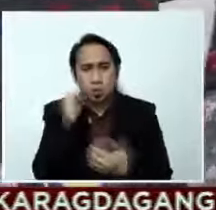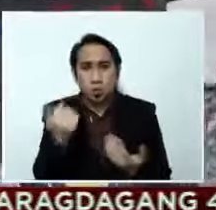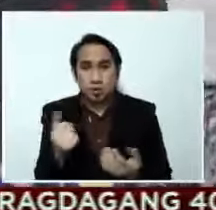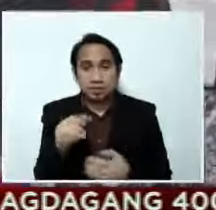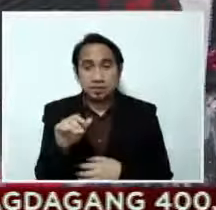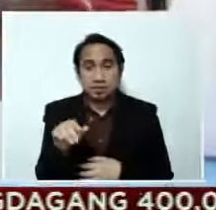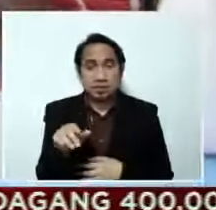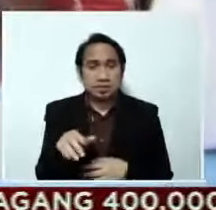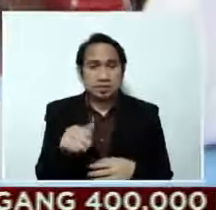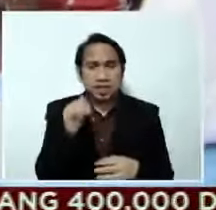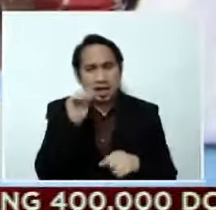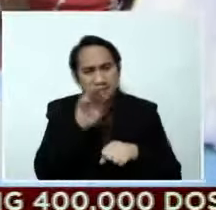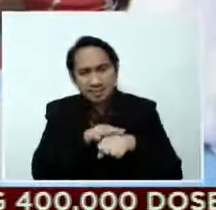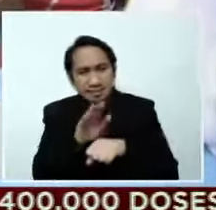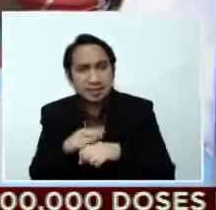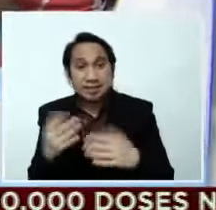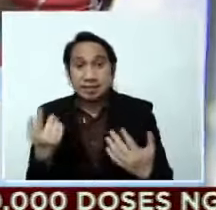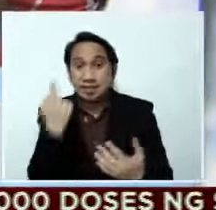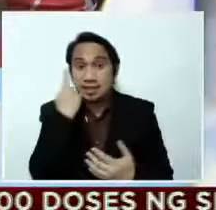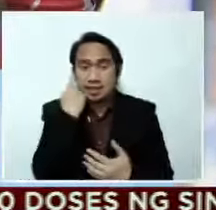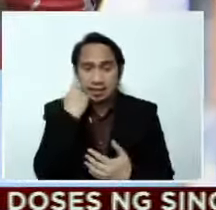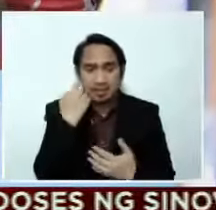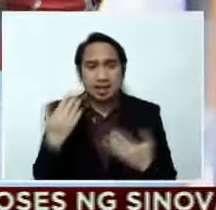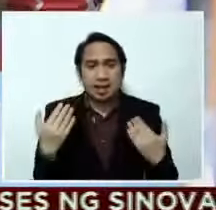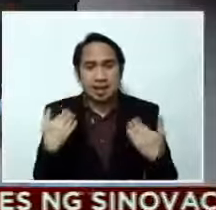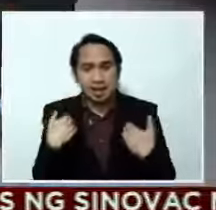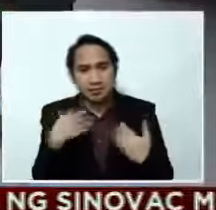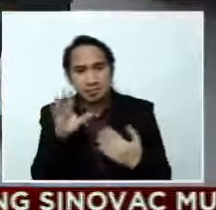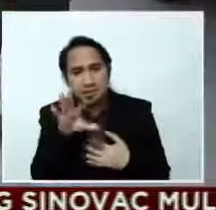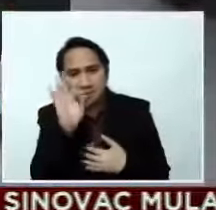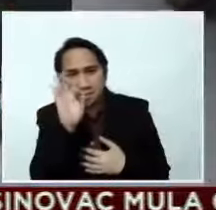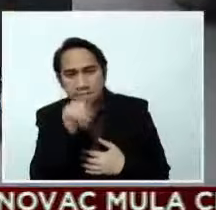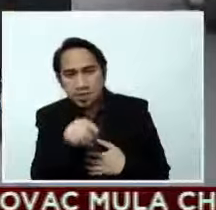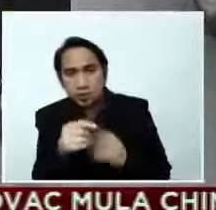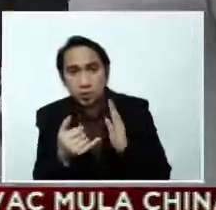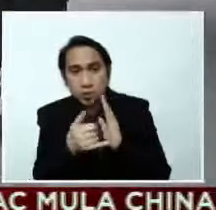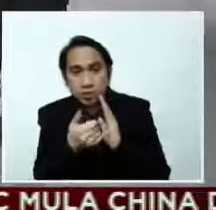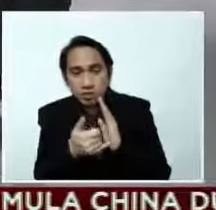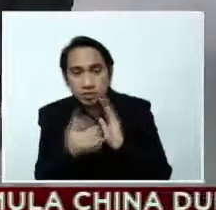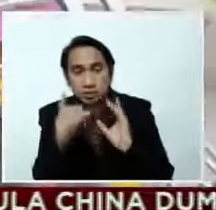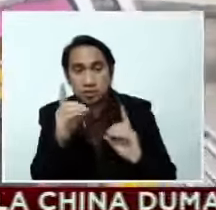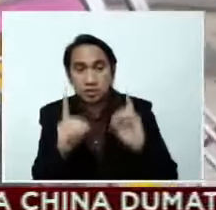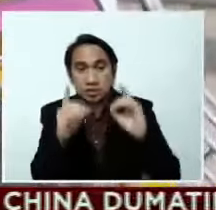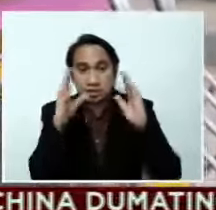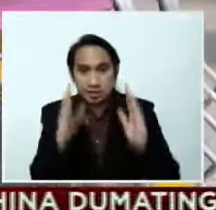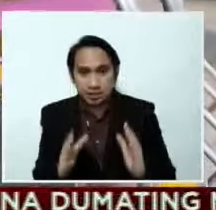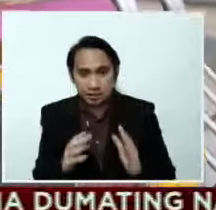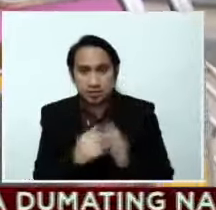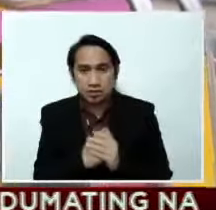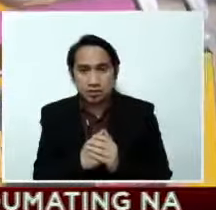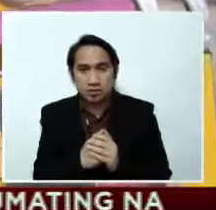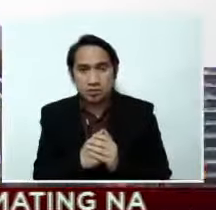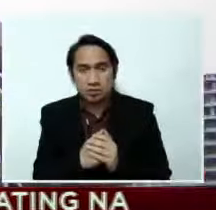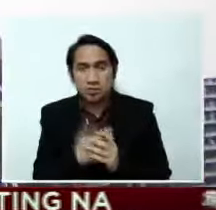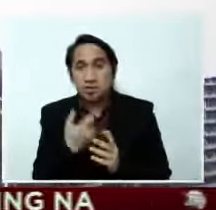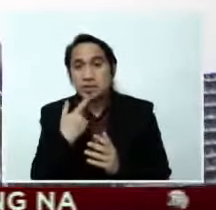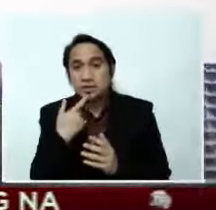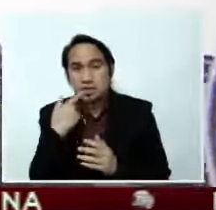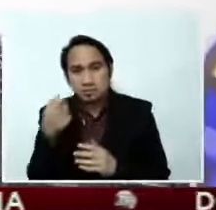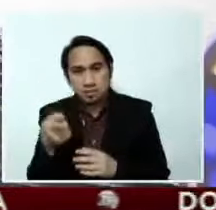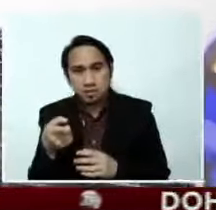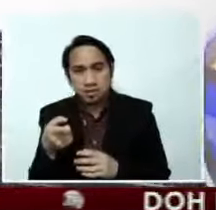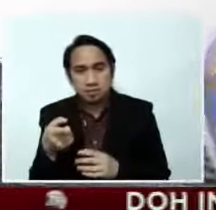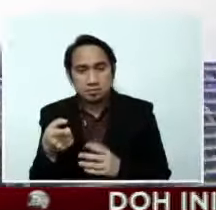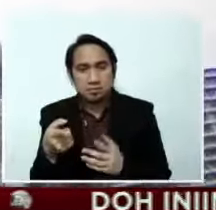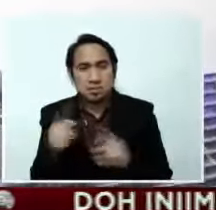IAC sa kalsada. Kanina, natimingan ang pasahero ng jeepney driver na si Roberto. Napagsabihan ang pasahero pero